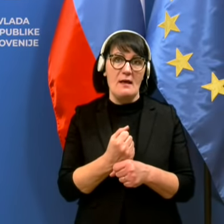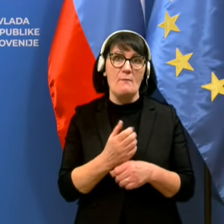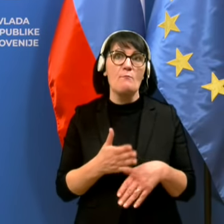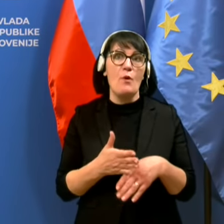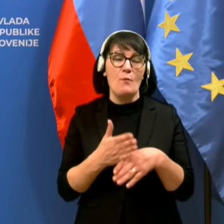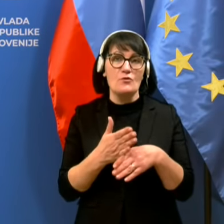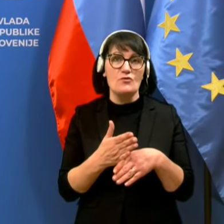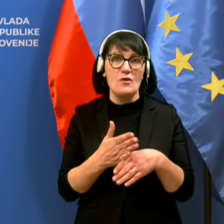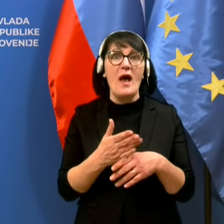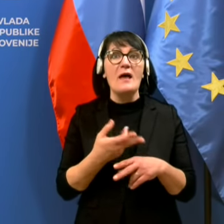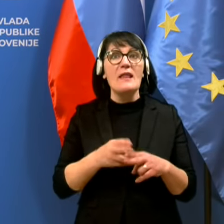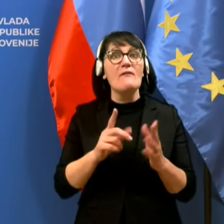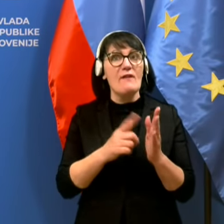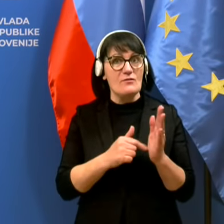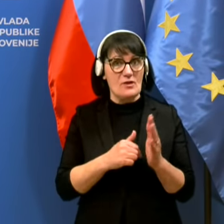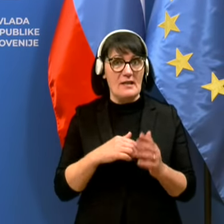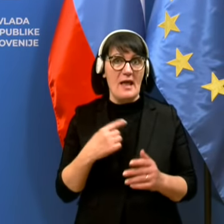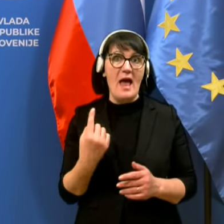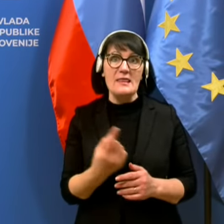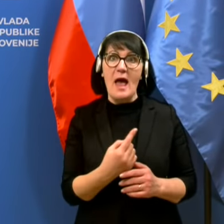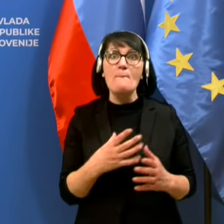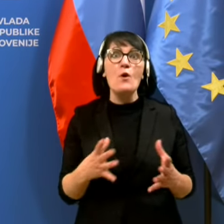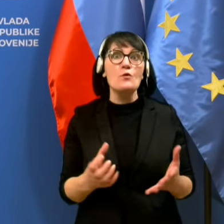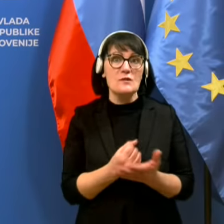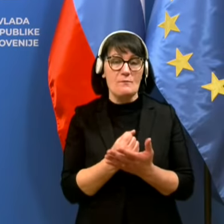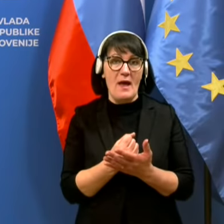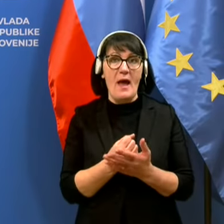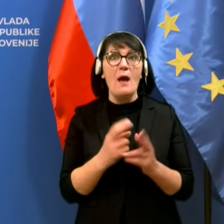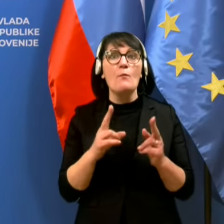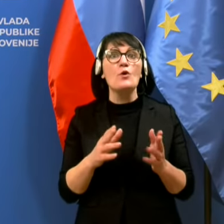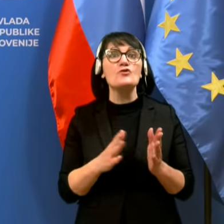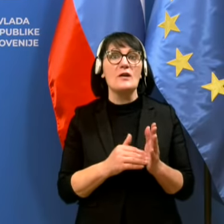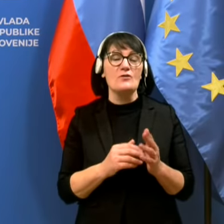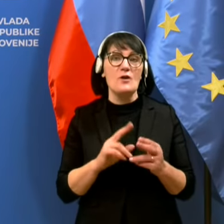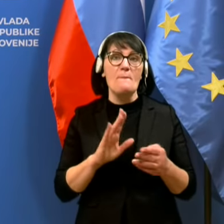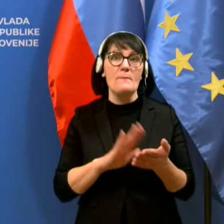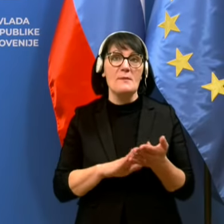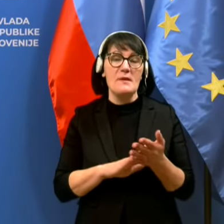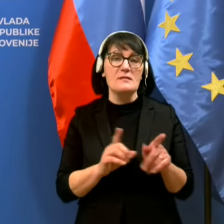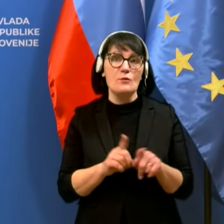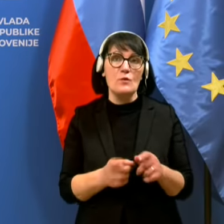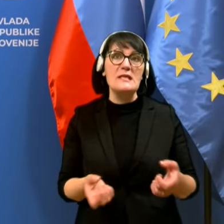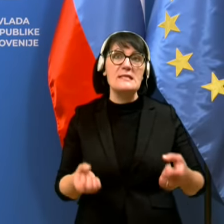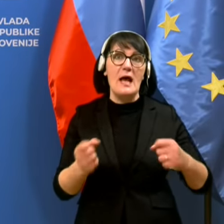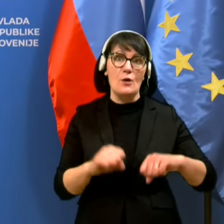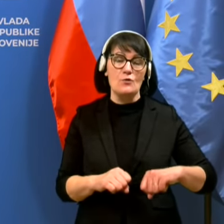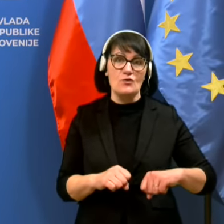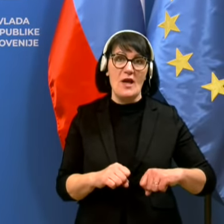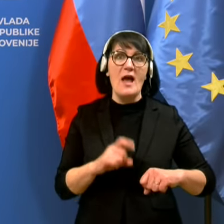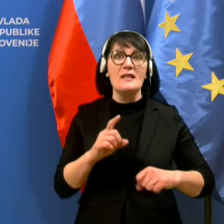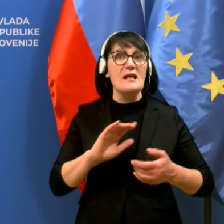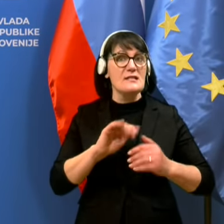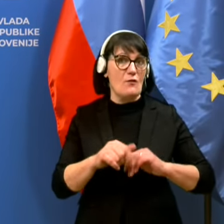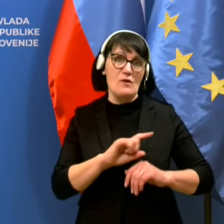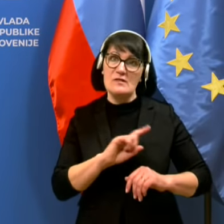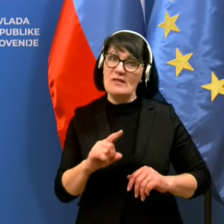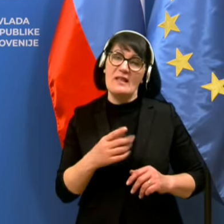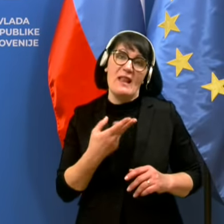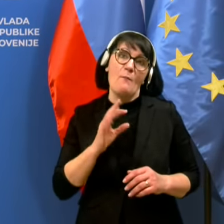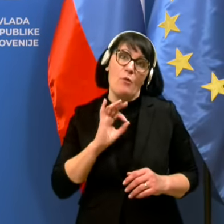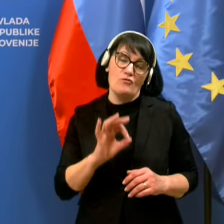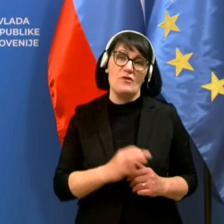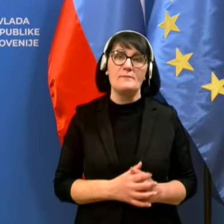večinoma nam uspe, mogoče pa kakšen primer se tudi zaključi tako, da zadovoljstvo ni največje.